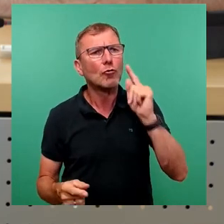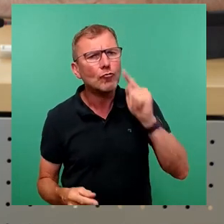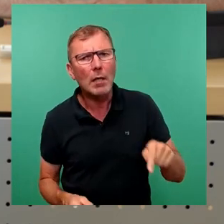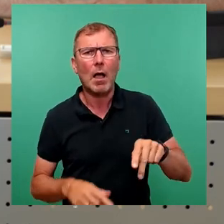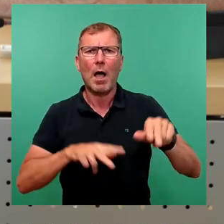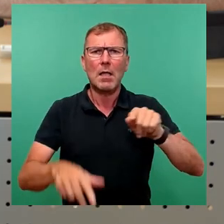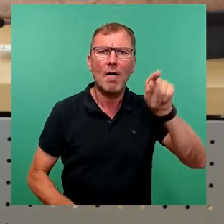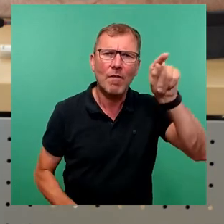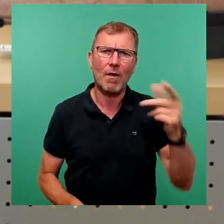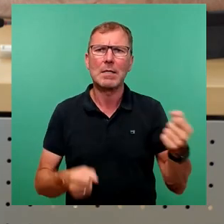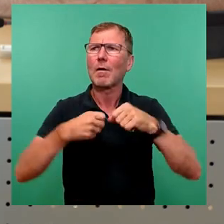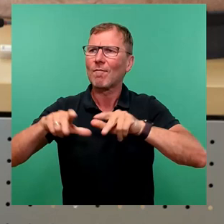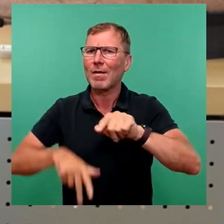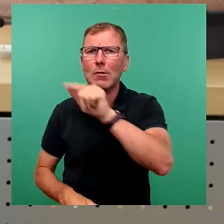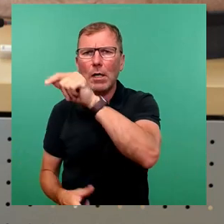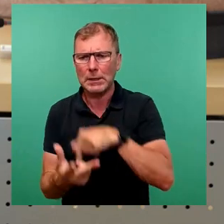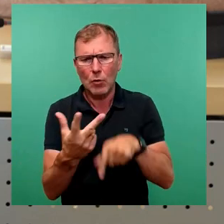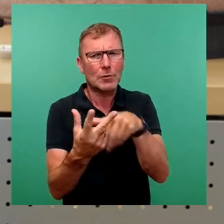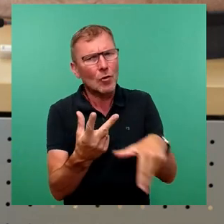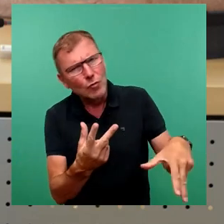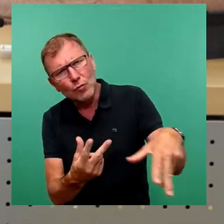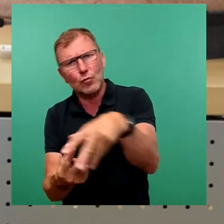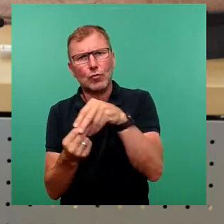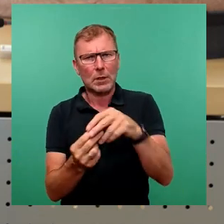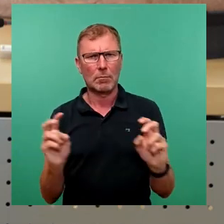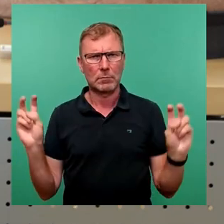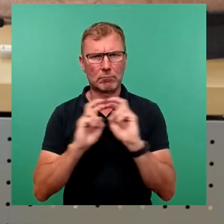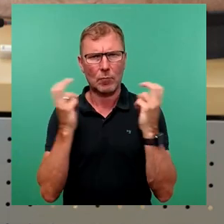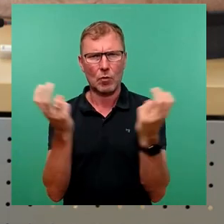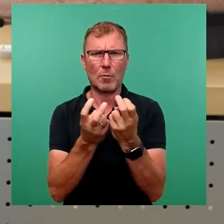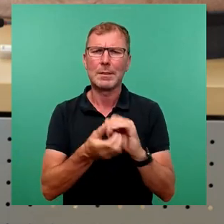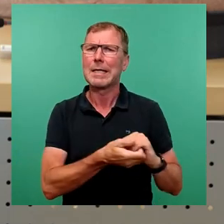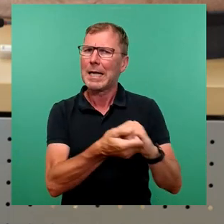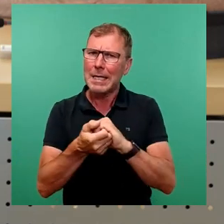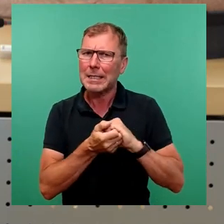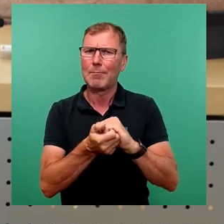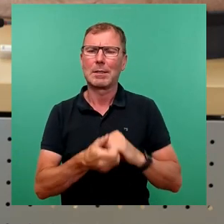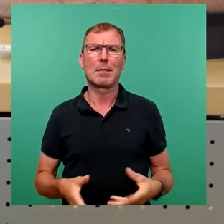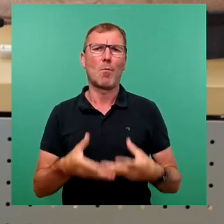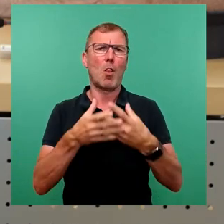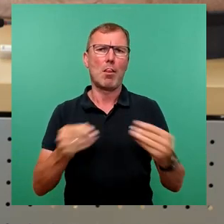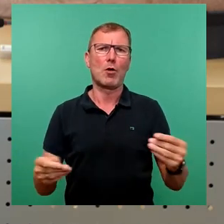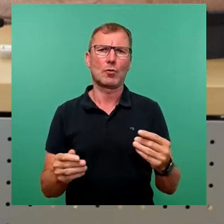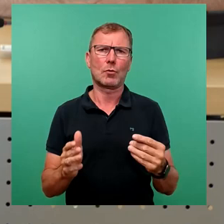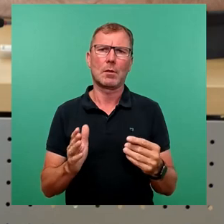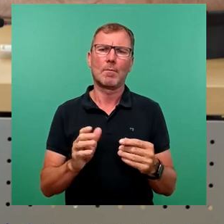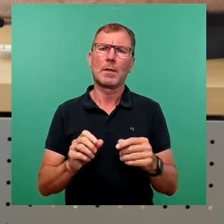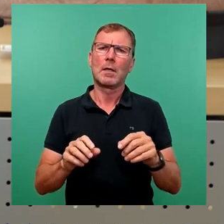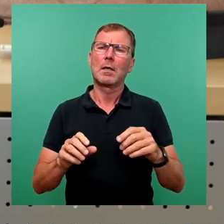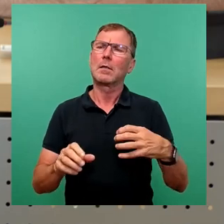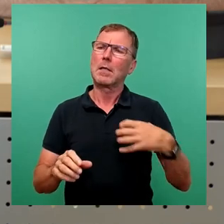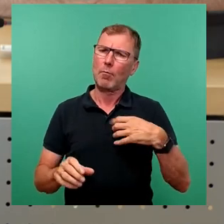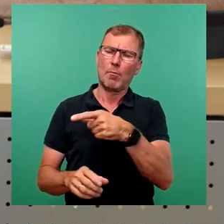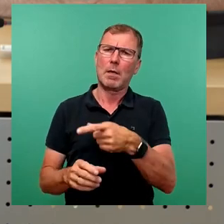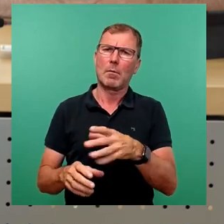und Festorganisatoren zusammenkommen, um gemeinsam an der Lösung der vorhandenen Probleme zu arbeiten.